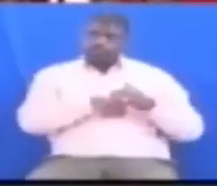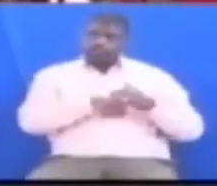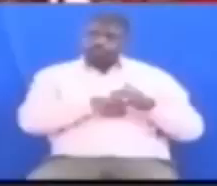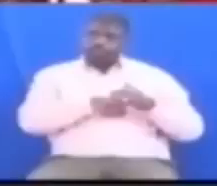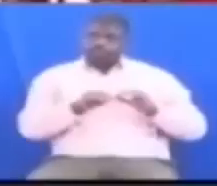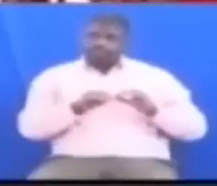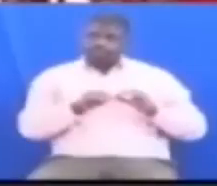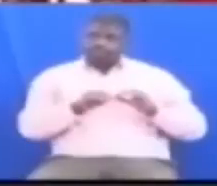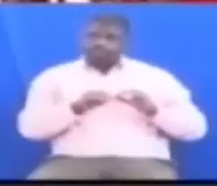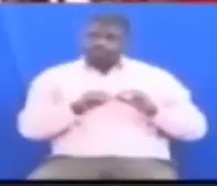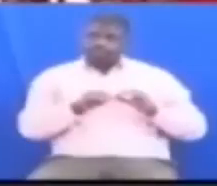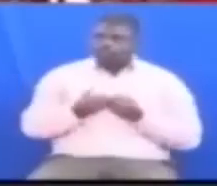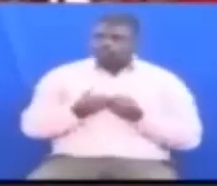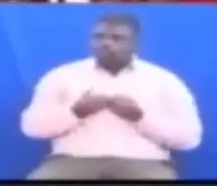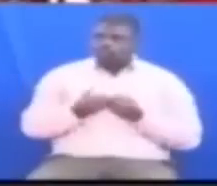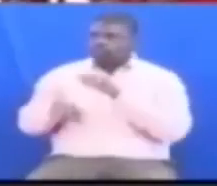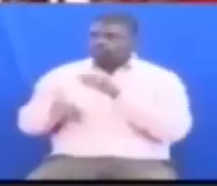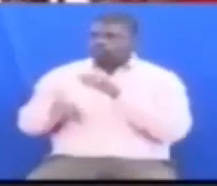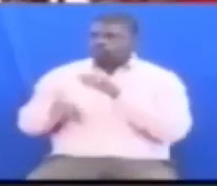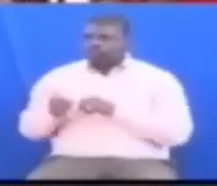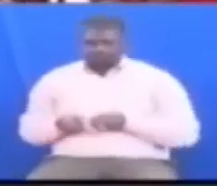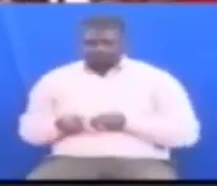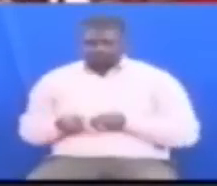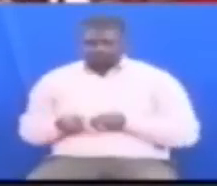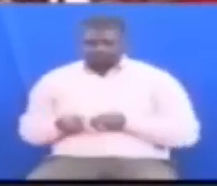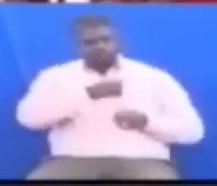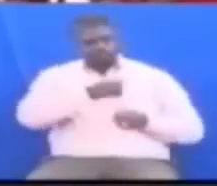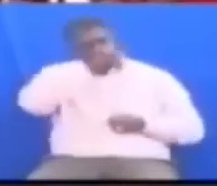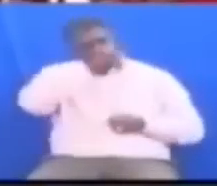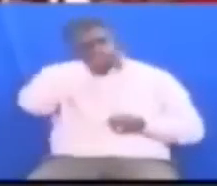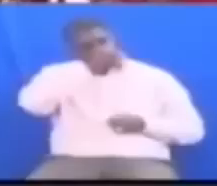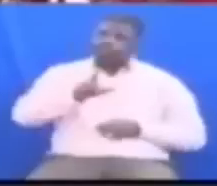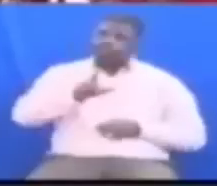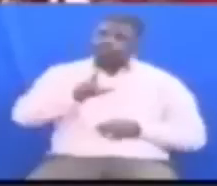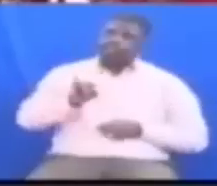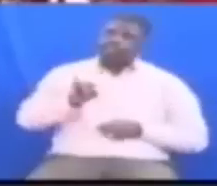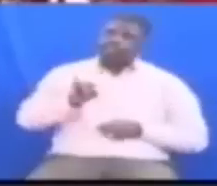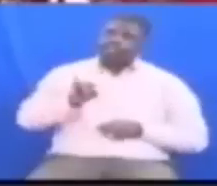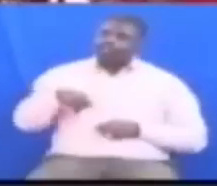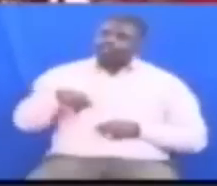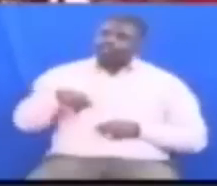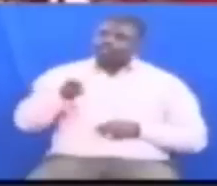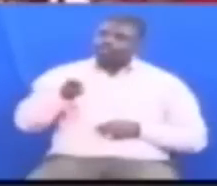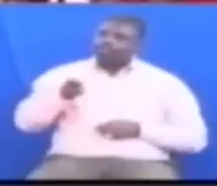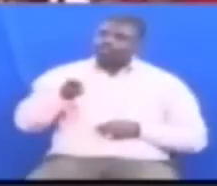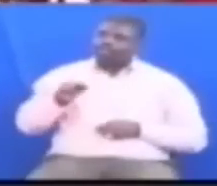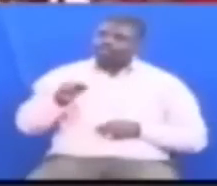Uchaguzi ambao ulimweka kufesebe mripumba kuwa mwenye kiti wachama taifa